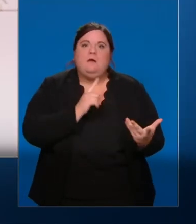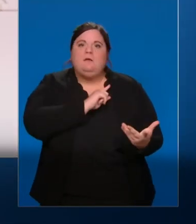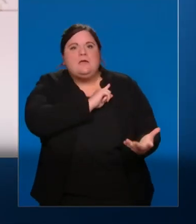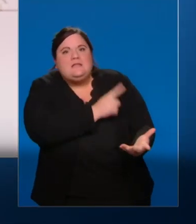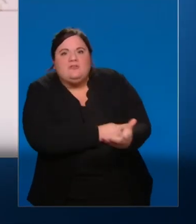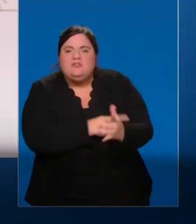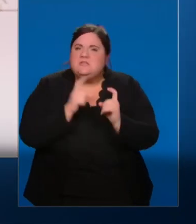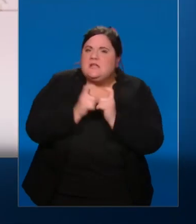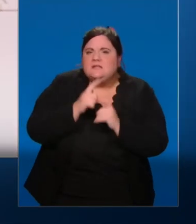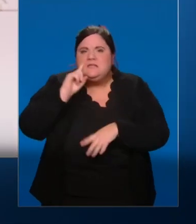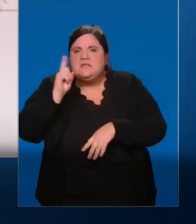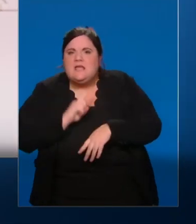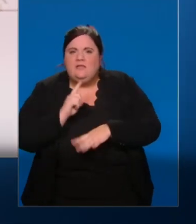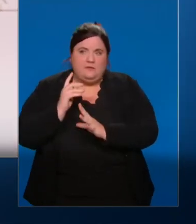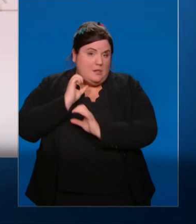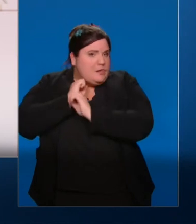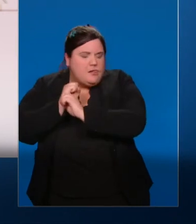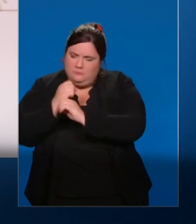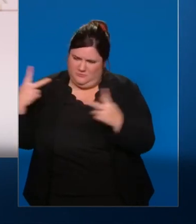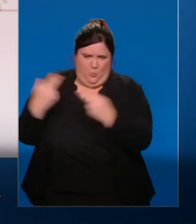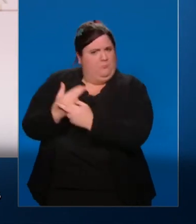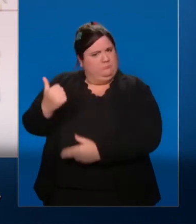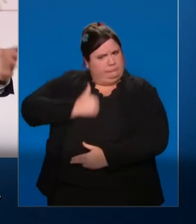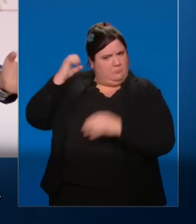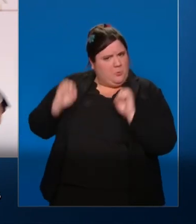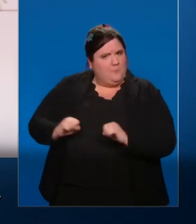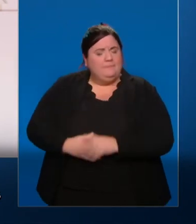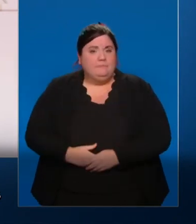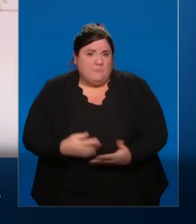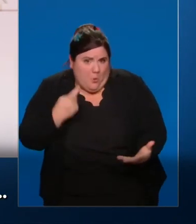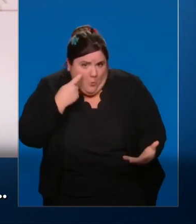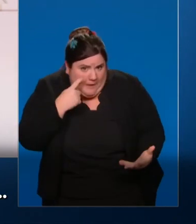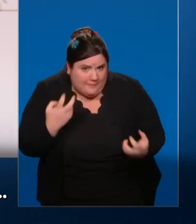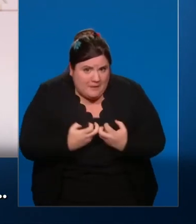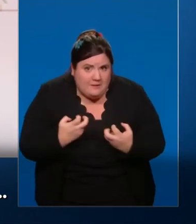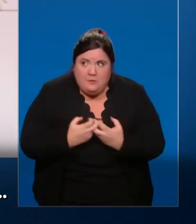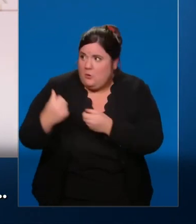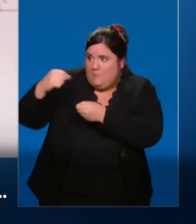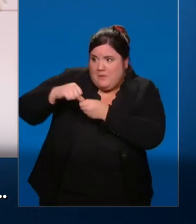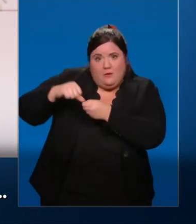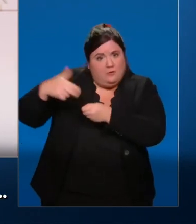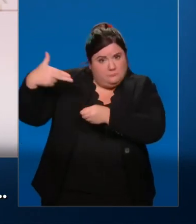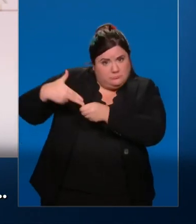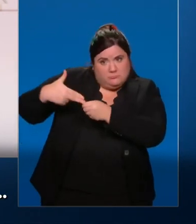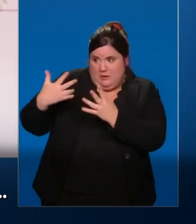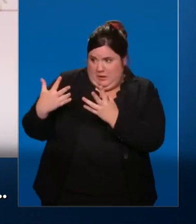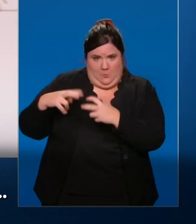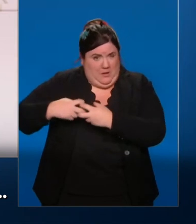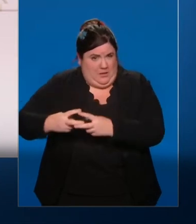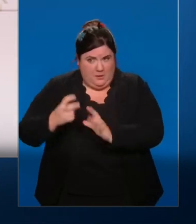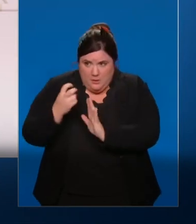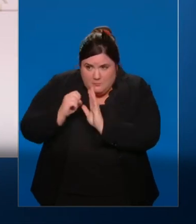chaque jour les conséquences de la situation actuelle. Le plein plus cher à la pompe, la facture de gaz et d'électricité qui augmente.